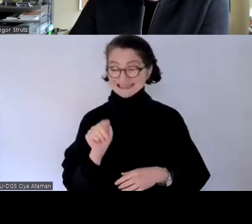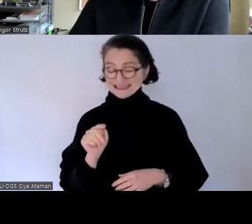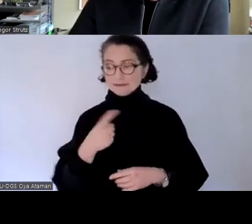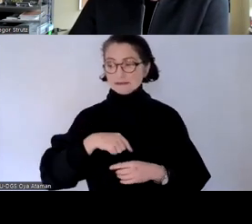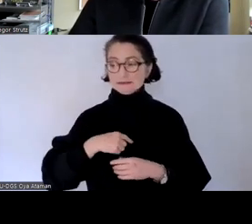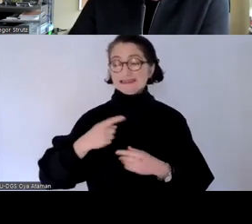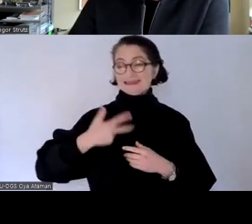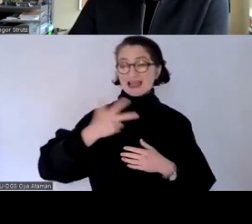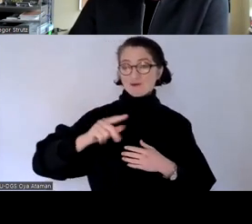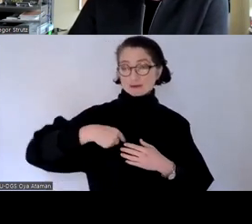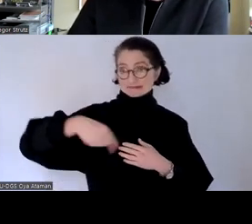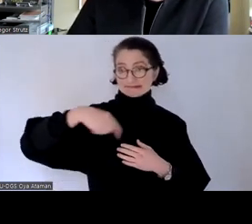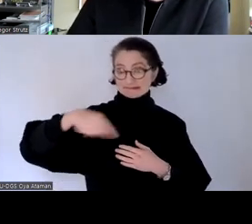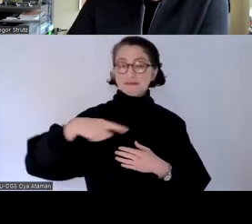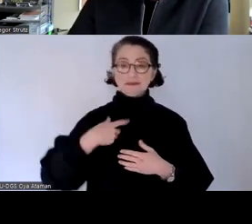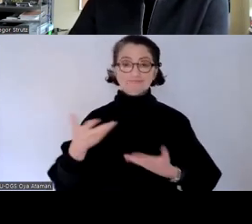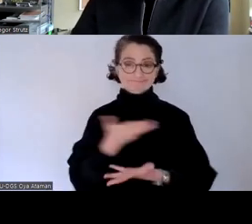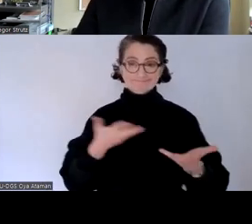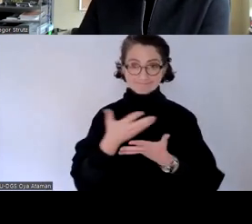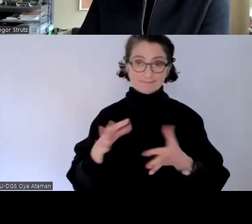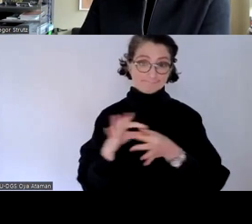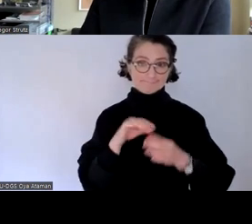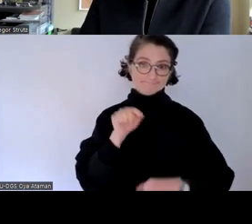in den nächsten drei wochen eben mit ihnen unterhalten wollen